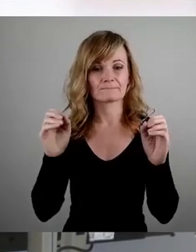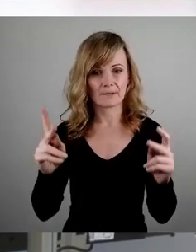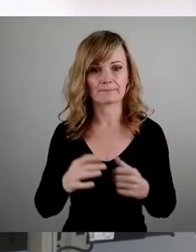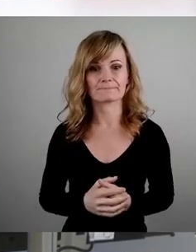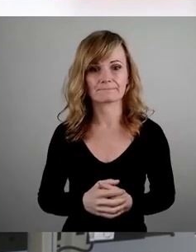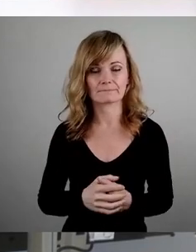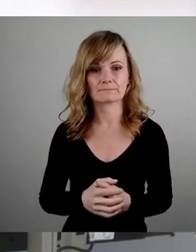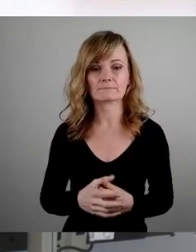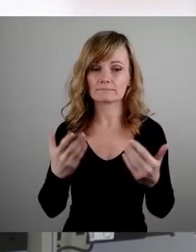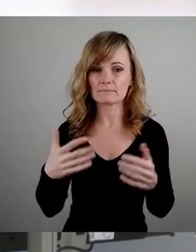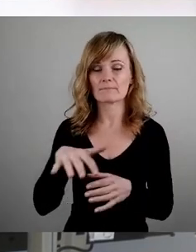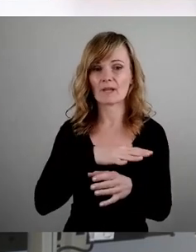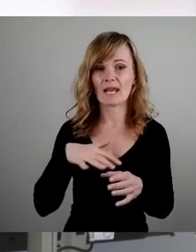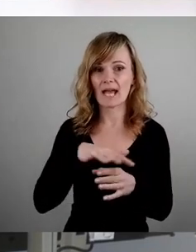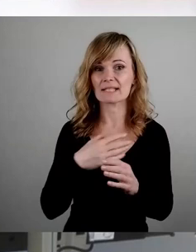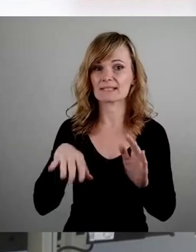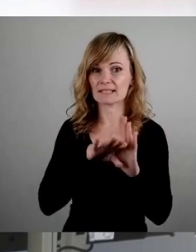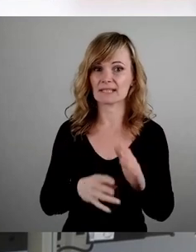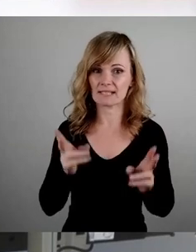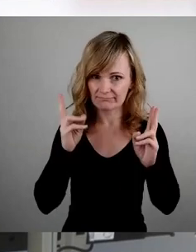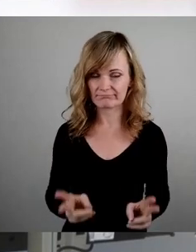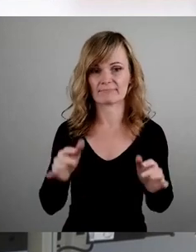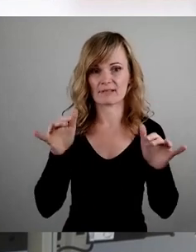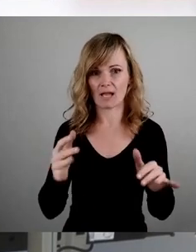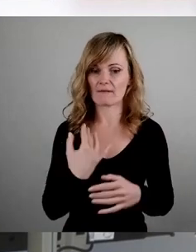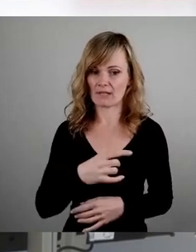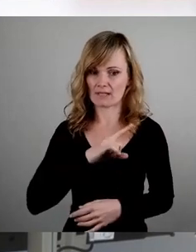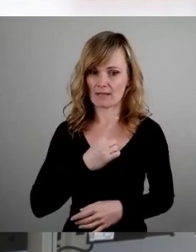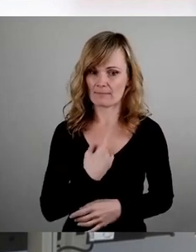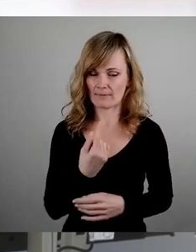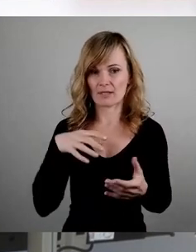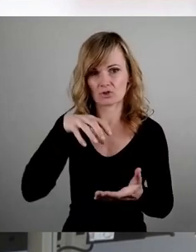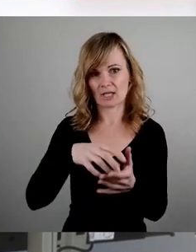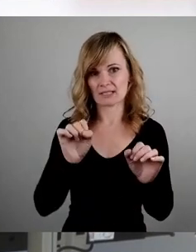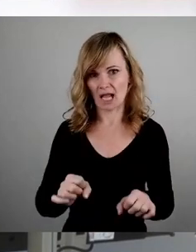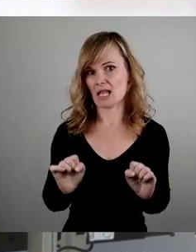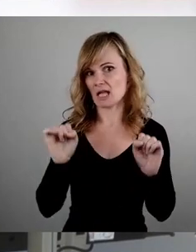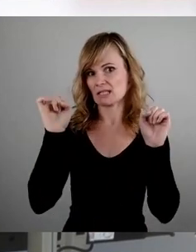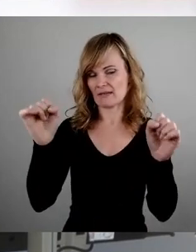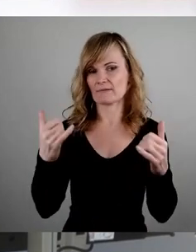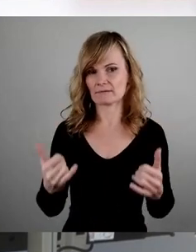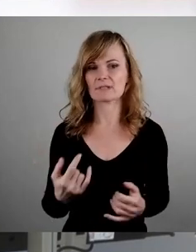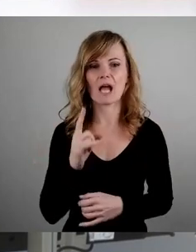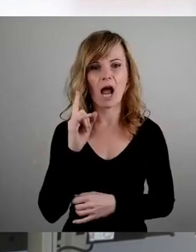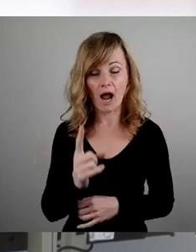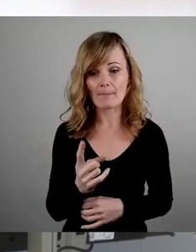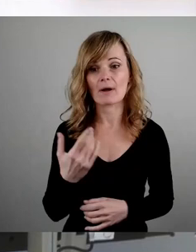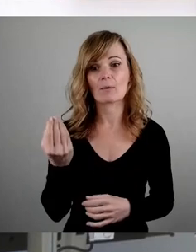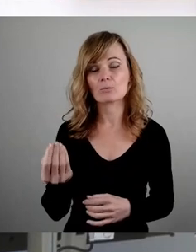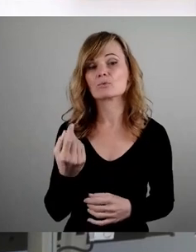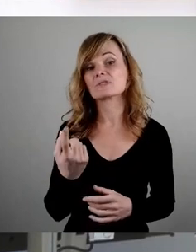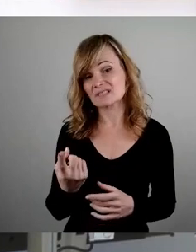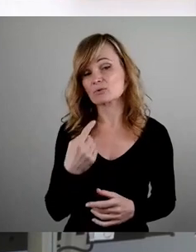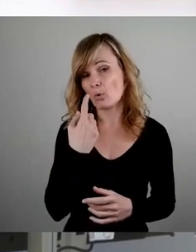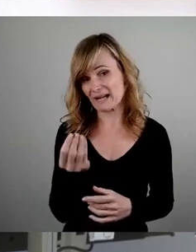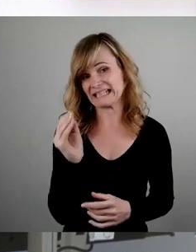also endlich das Landesgesetz und können endlich als Stadt selber aktiv werden. Jedoch muss ich hier durchaus Wasser in den Wein gießen, denn es